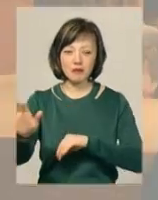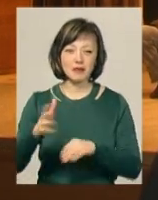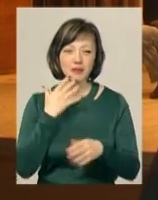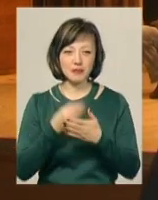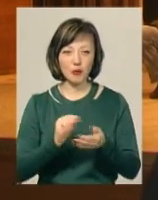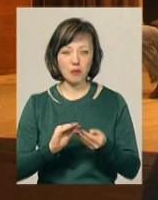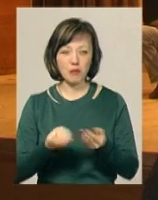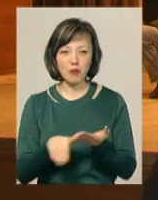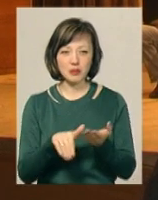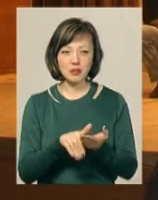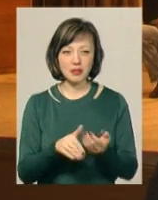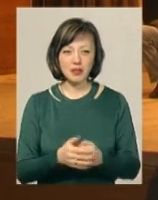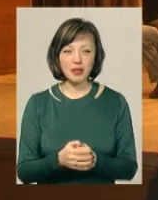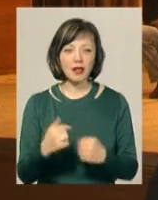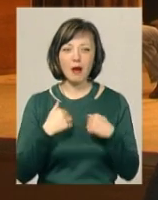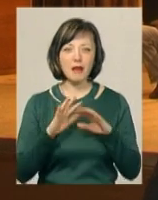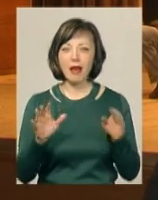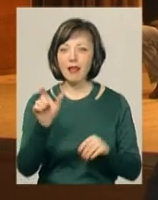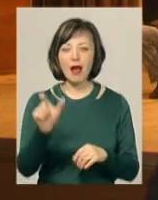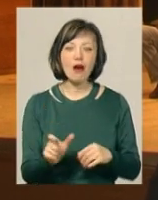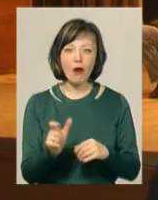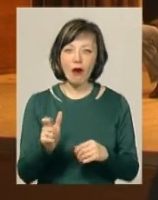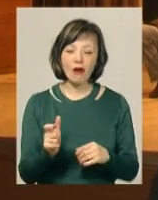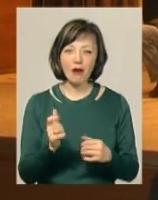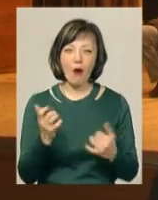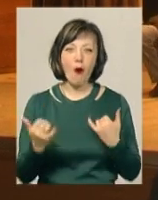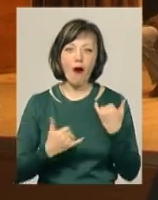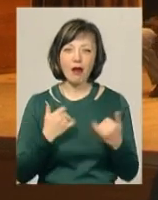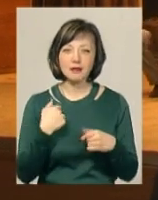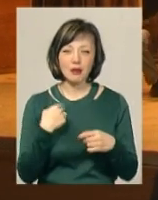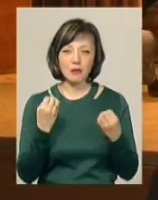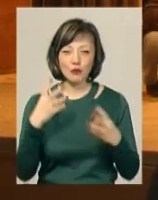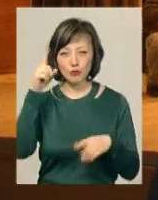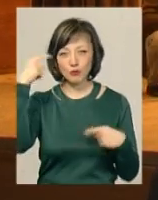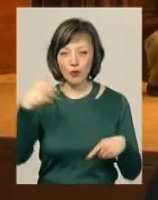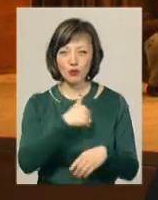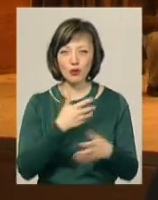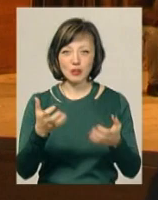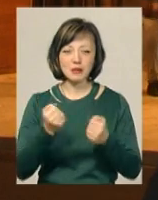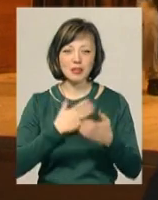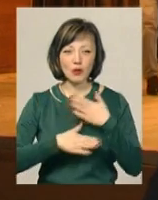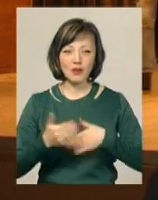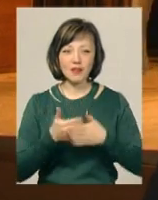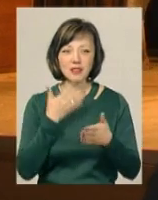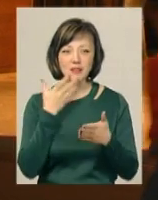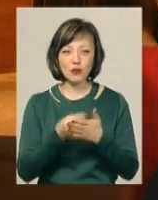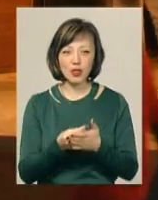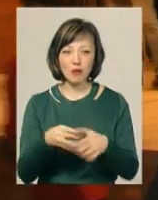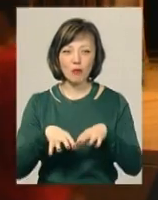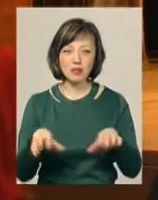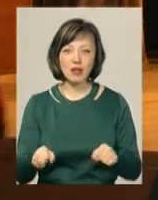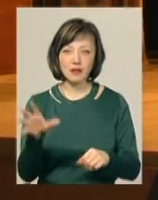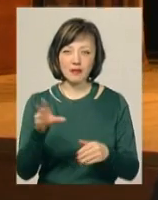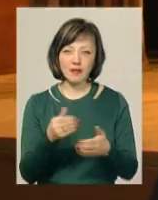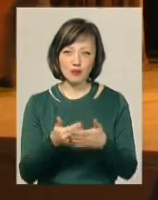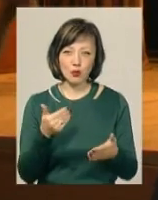півічника. Там я не герой, хоханець, я просто самочечий, який хоче отримати задоволення від своєї посади, від